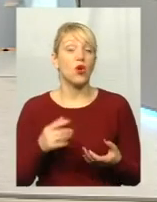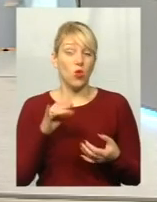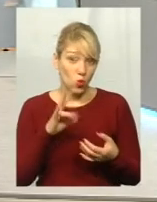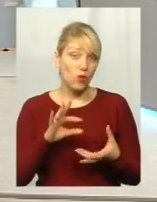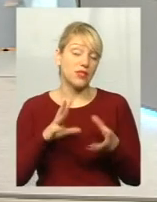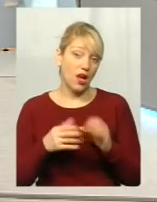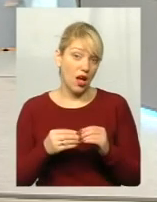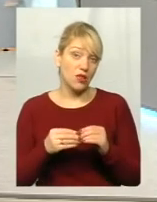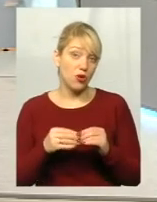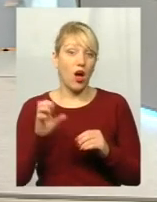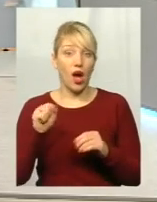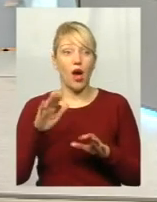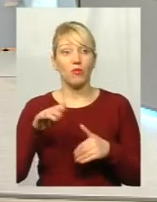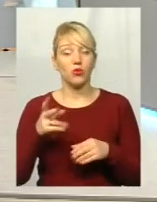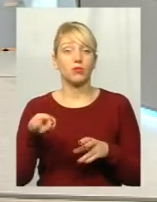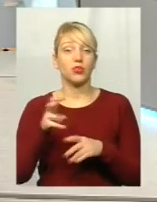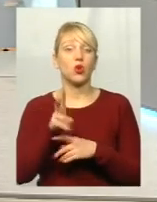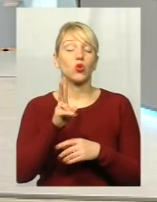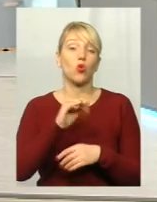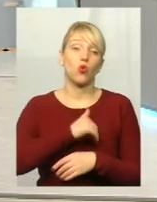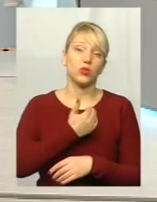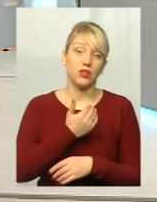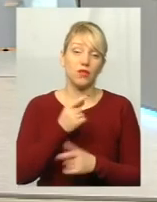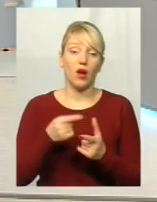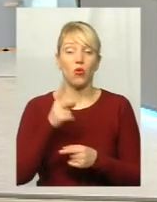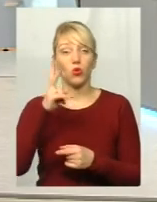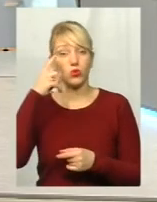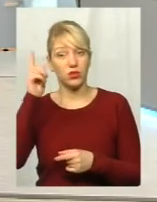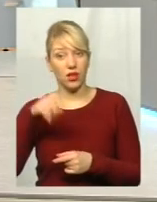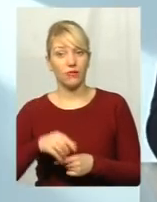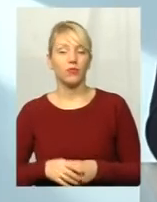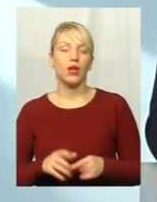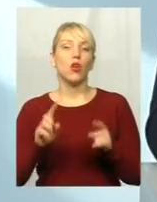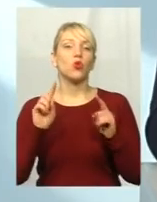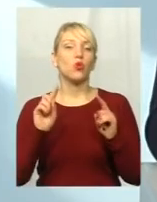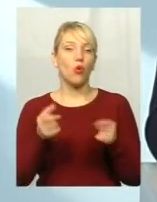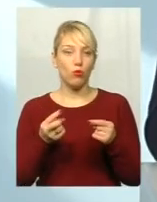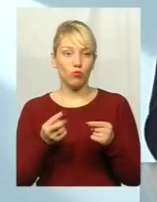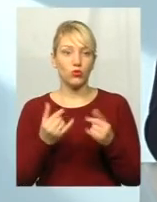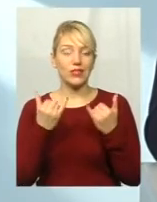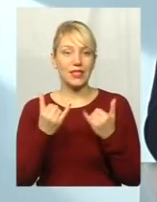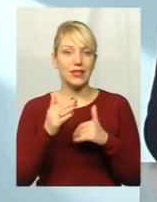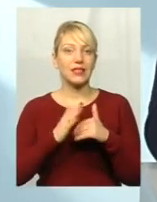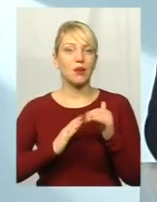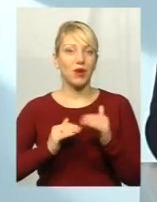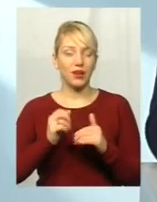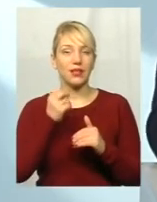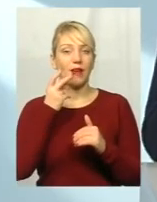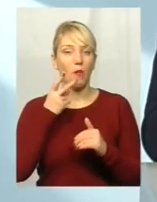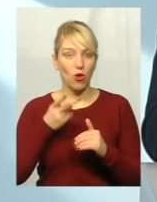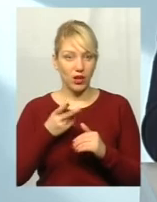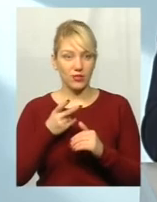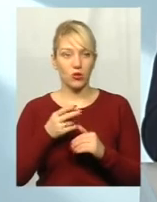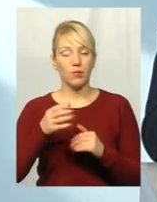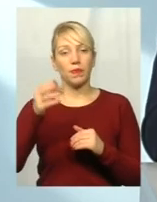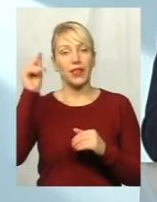потім, кажучи, прийшли ті, хто знав або ті, хто хотів або тим, кому вигідно. Тому зараз практика показує. Теорію